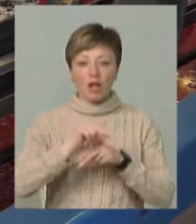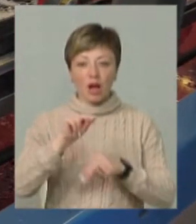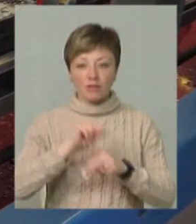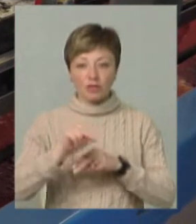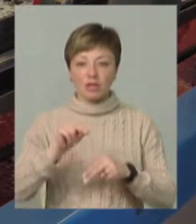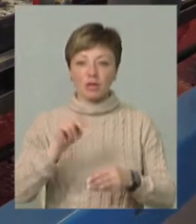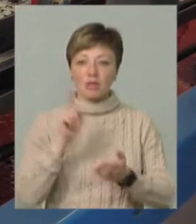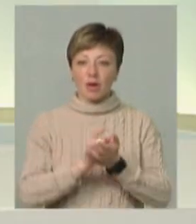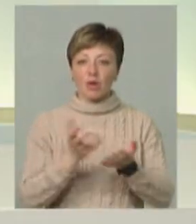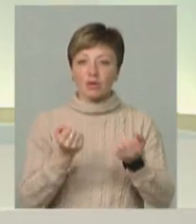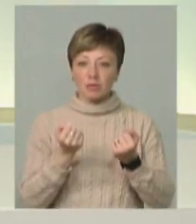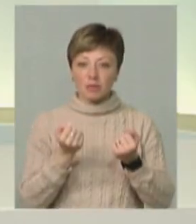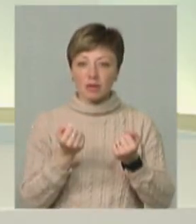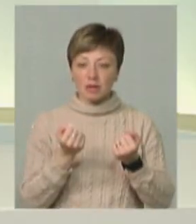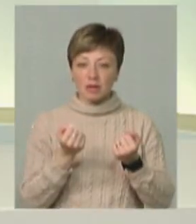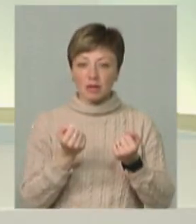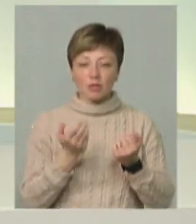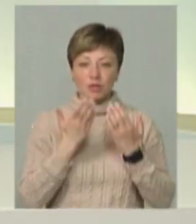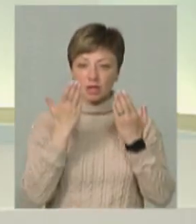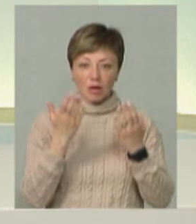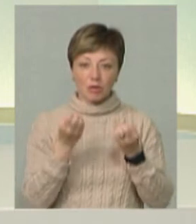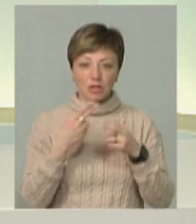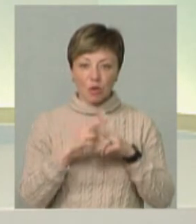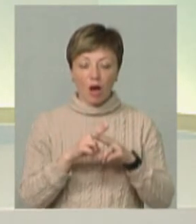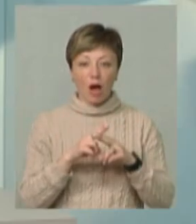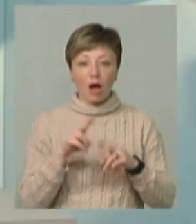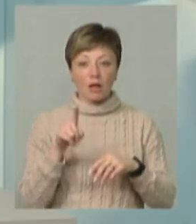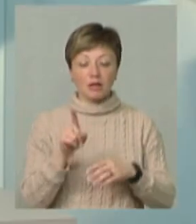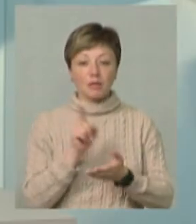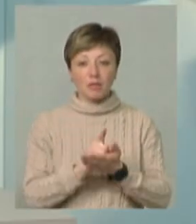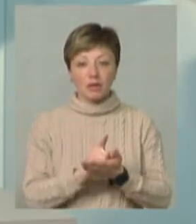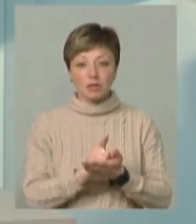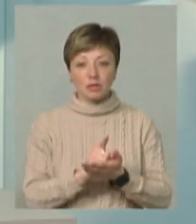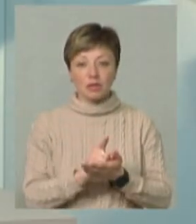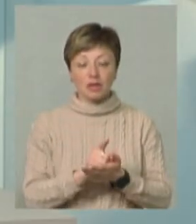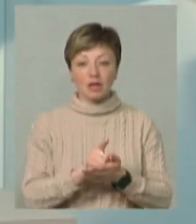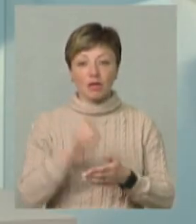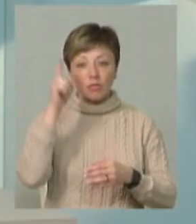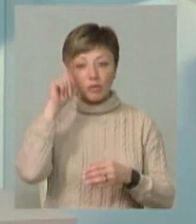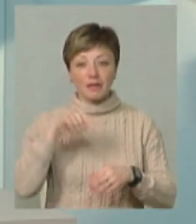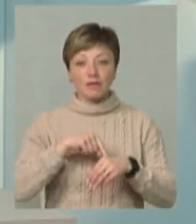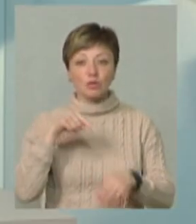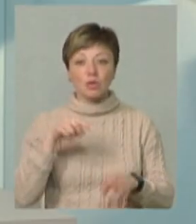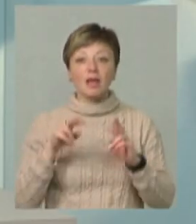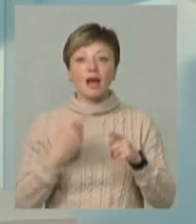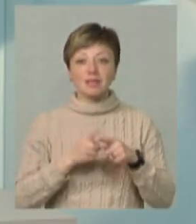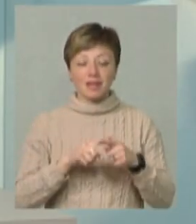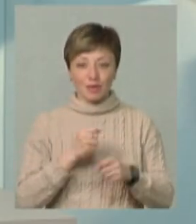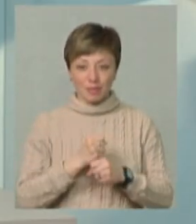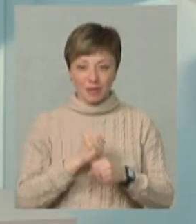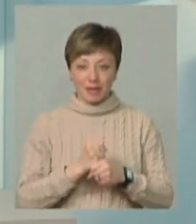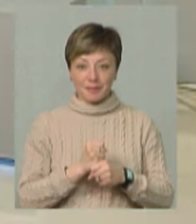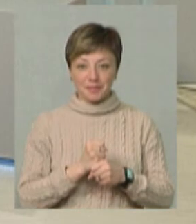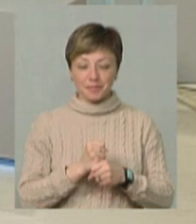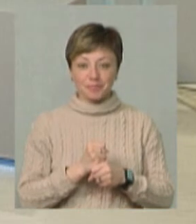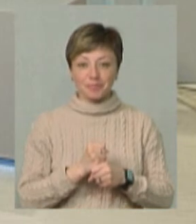Вони мають ще отримати. Є книжка, ти б навіть почитала інструкцію і все. Але ти мусиш відчути, як воно має